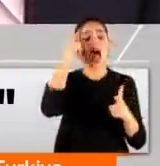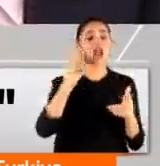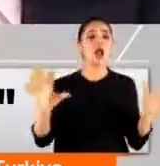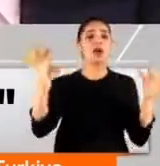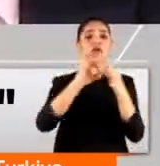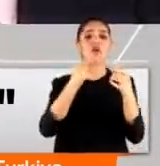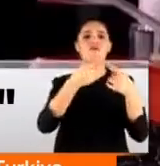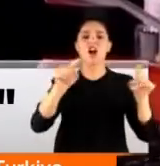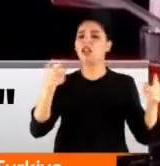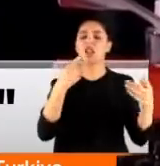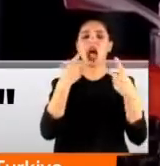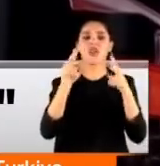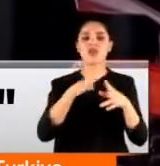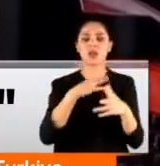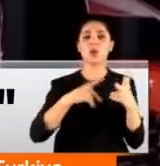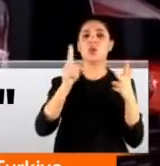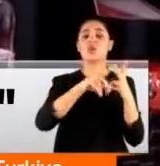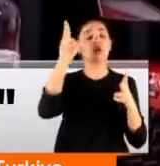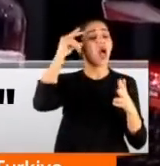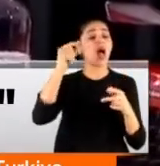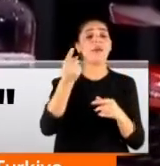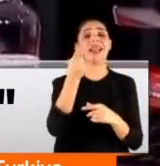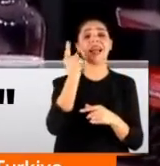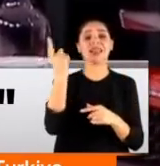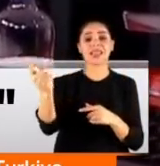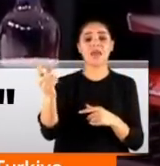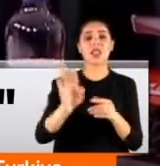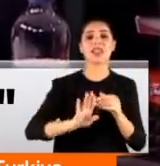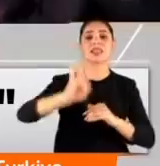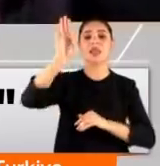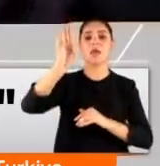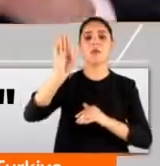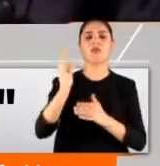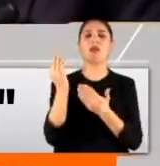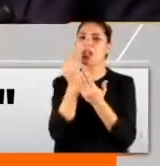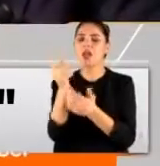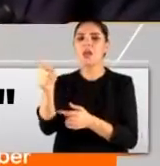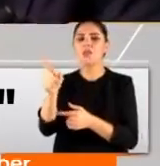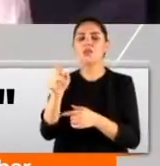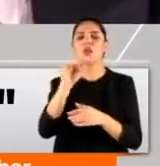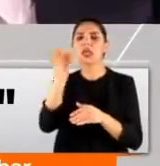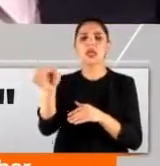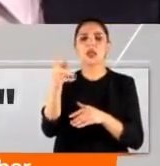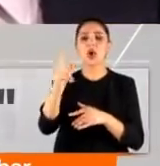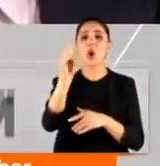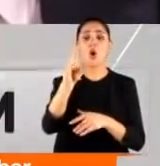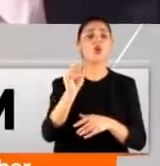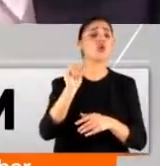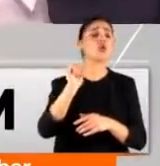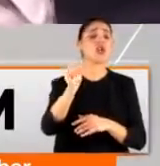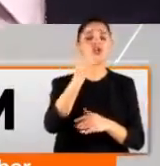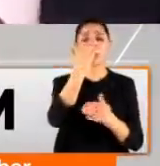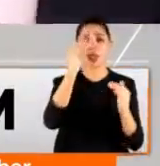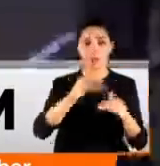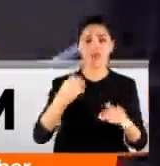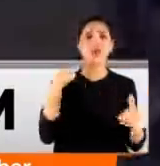çelişkili açıklamalar. Üç, Amerika Birleşik Devletleri'nden demokrasi dilenmek. On gün içinde bekliyorum. Toplumu ilgilendirmeyen